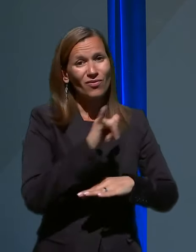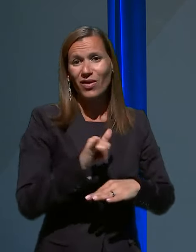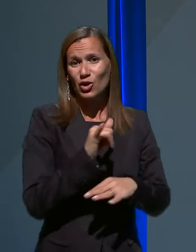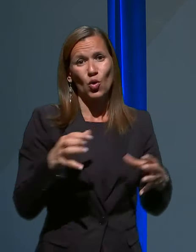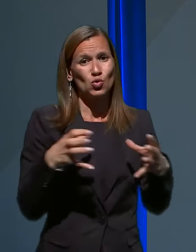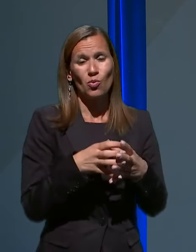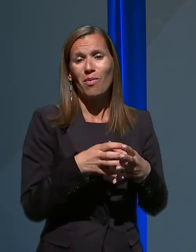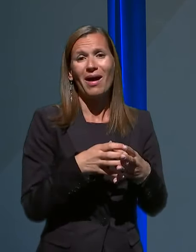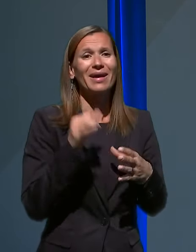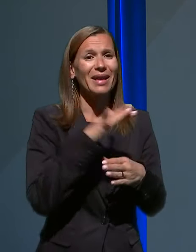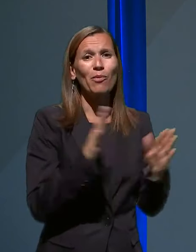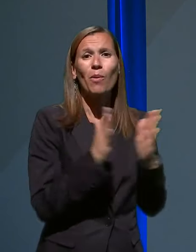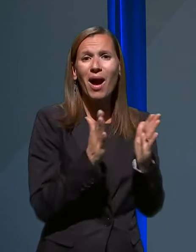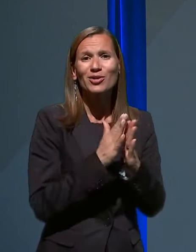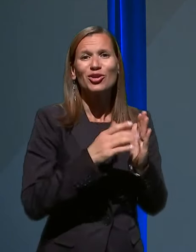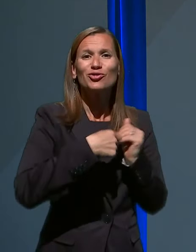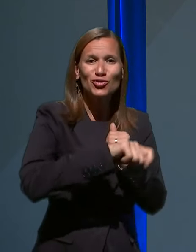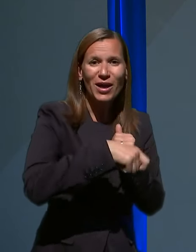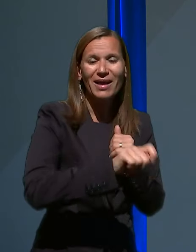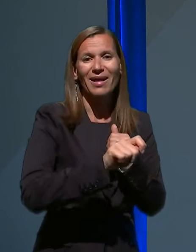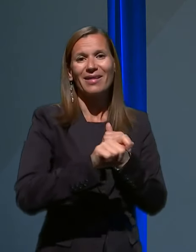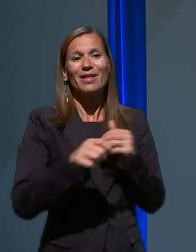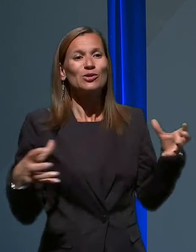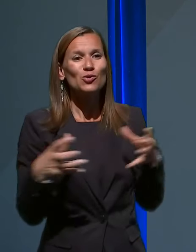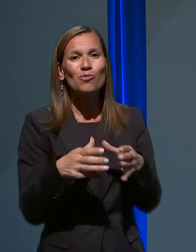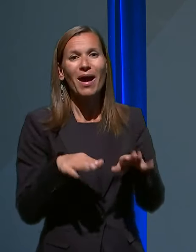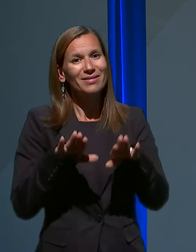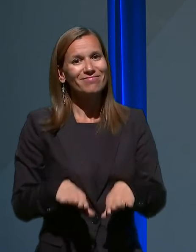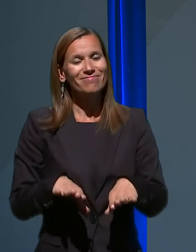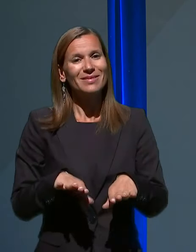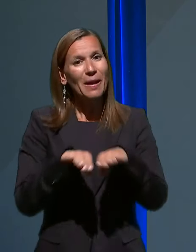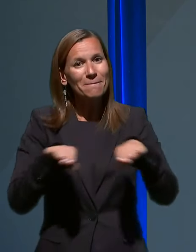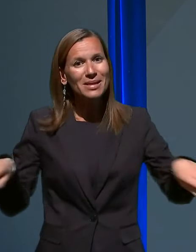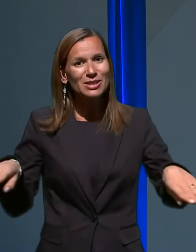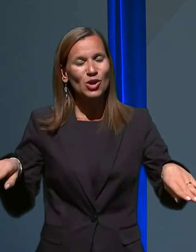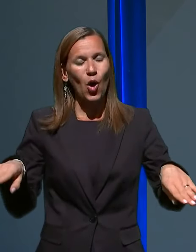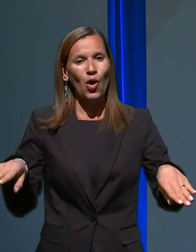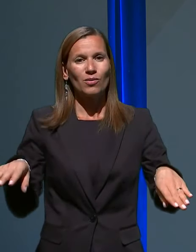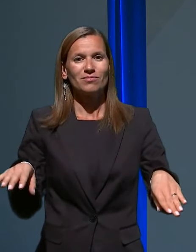se, vsedemo skupaj za mizo in tokrat tega ne bomo naredili.